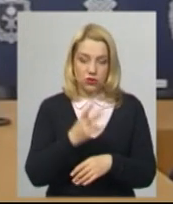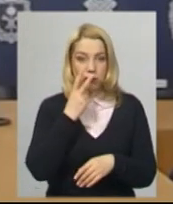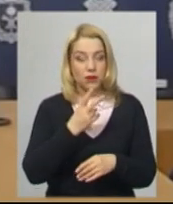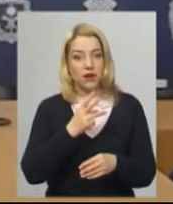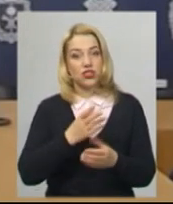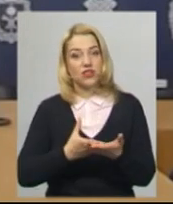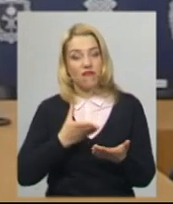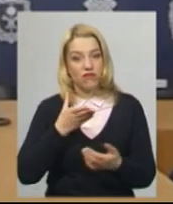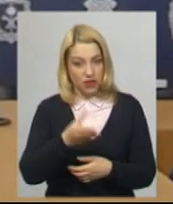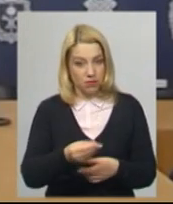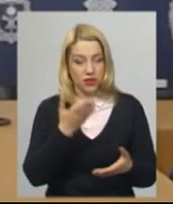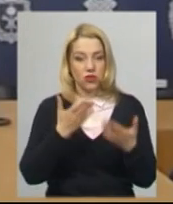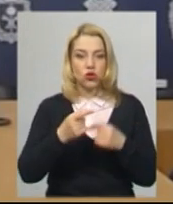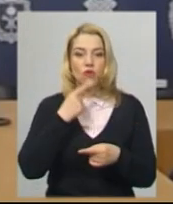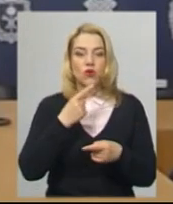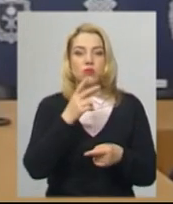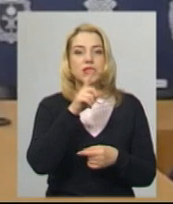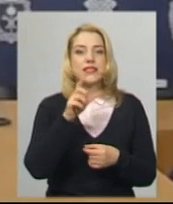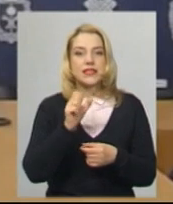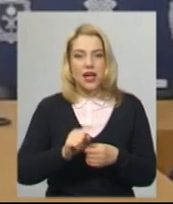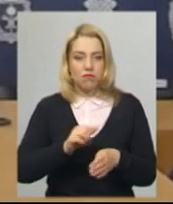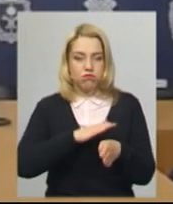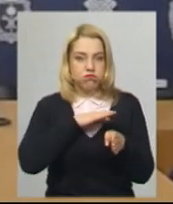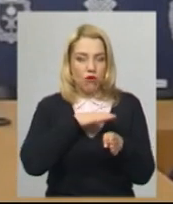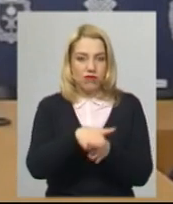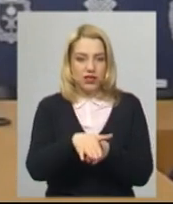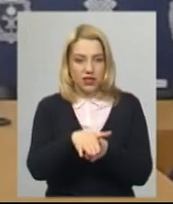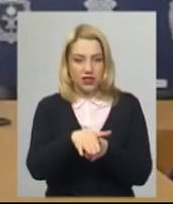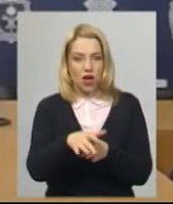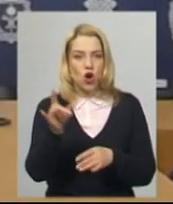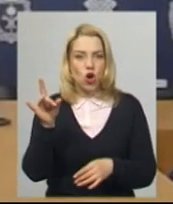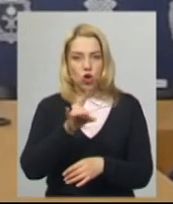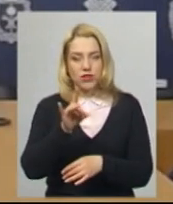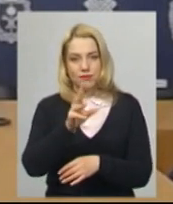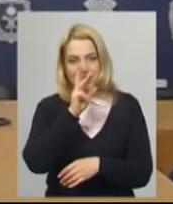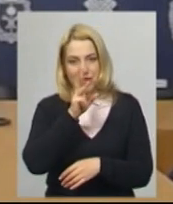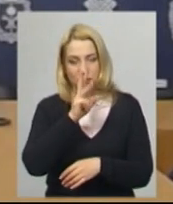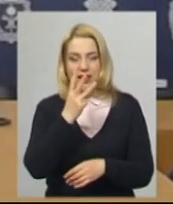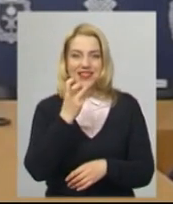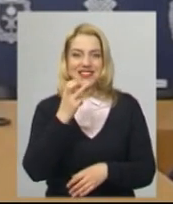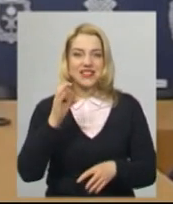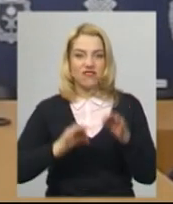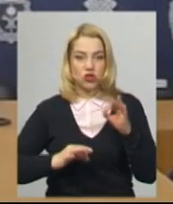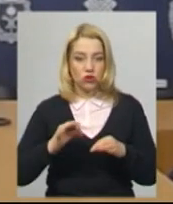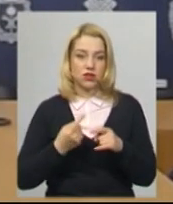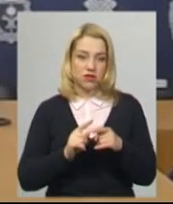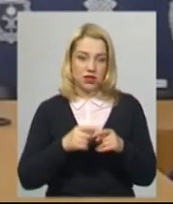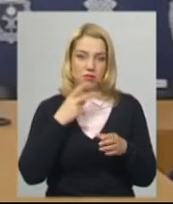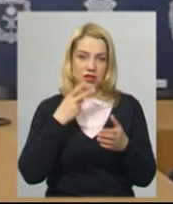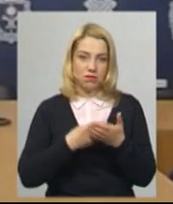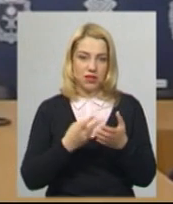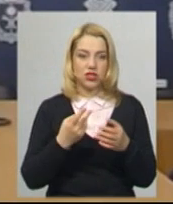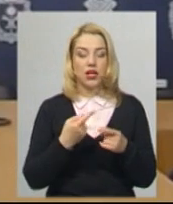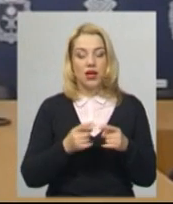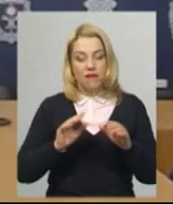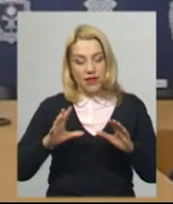за наповний, так би мовити, розмір заробітної плати 300%. Ми передбачили пропозицію